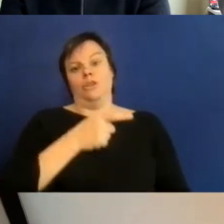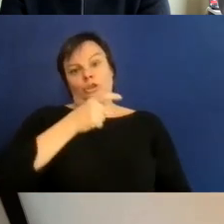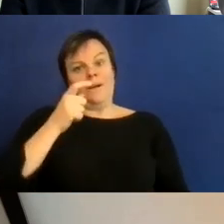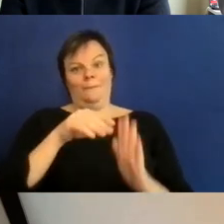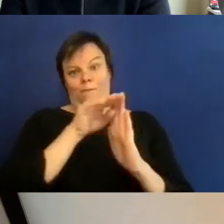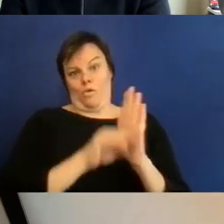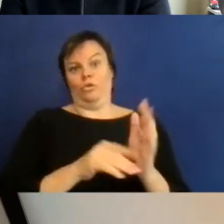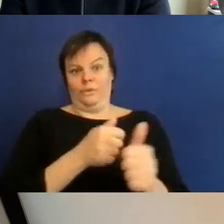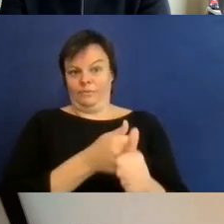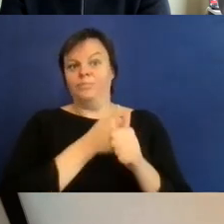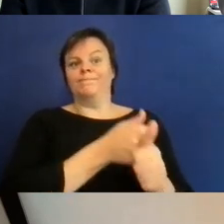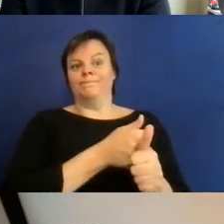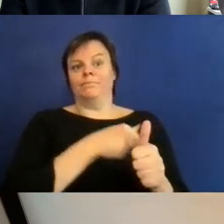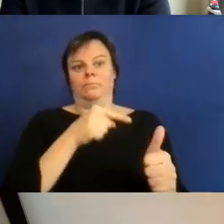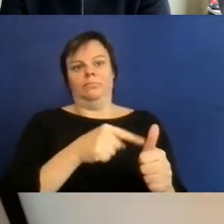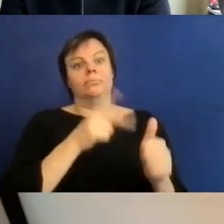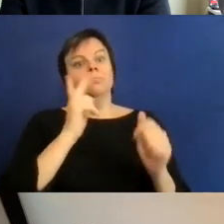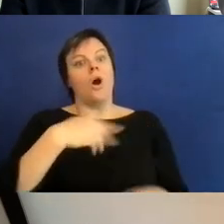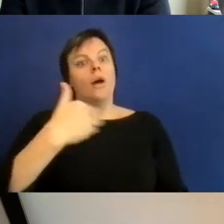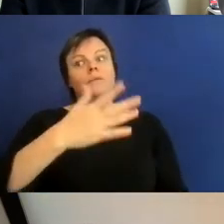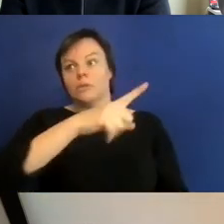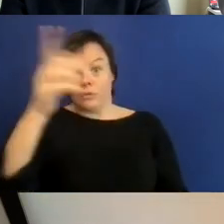da kommen wir dann ab dem nächsten Mal dazu